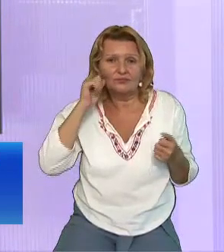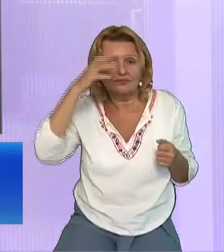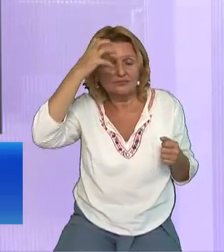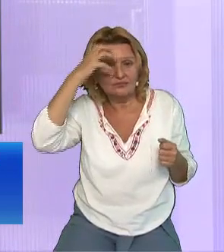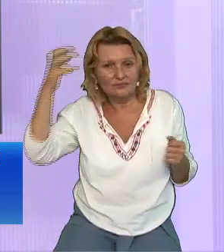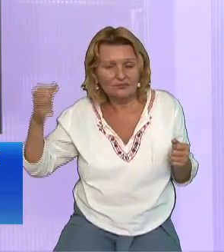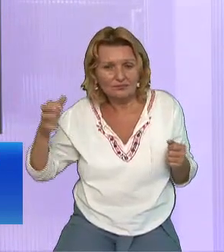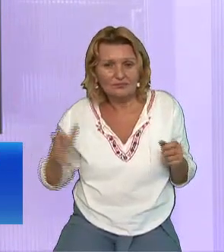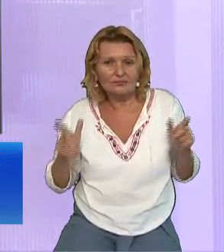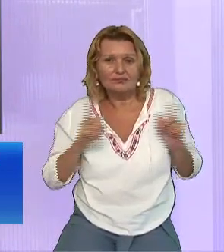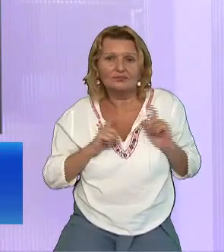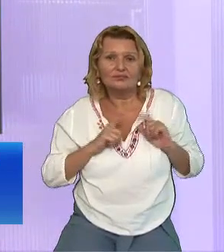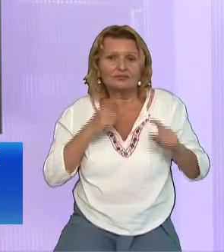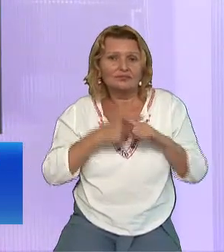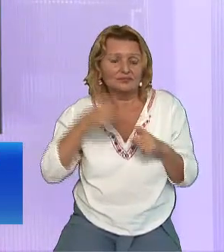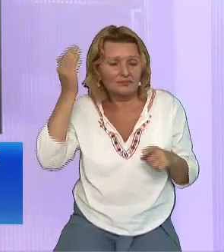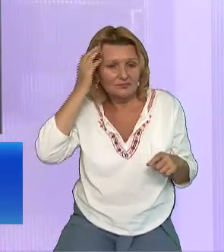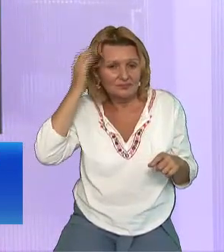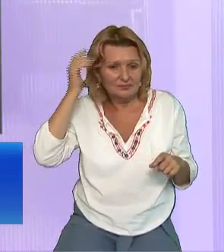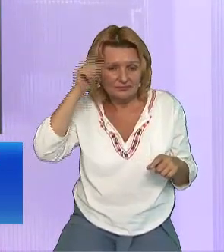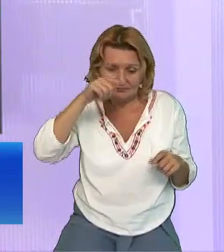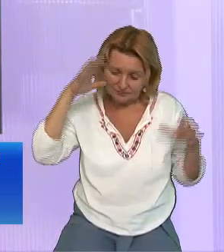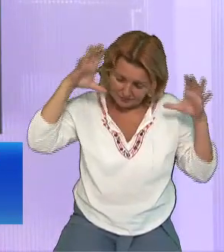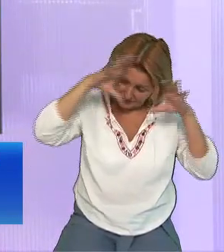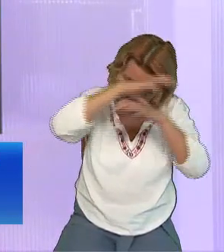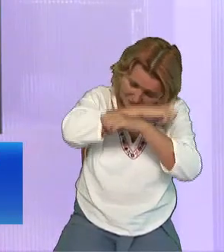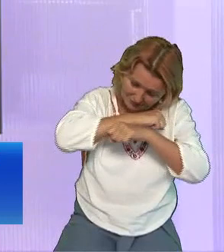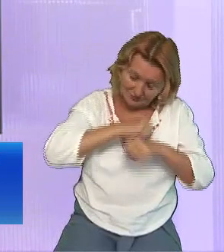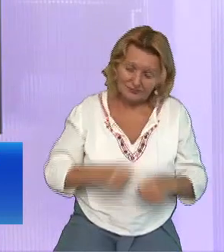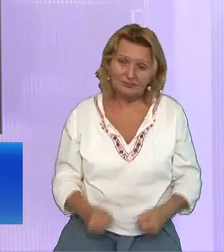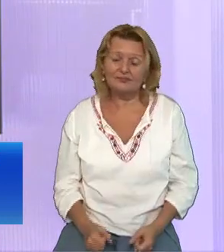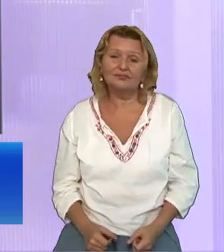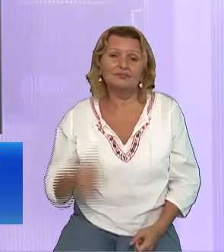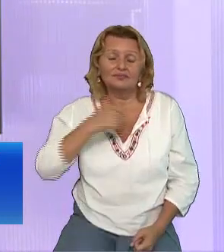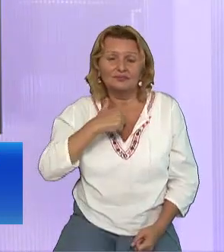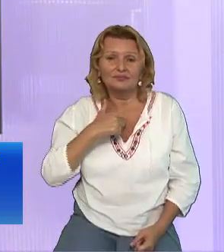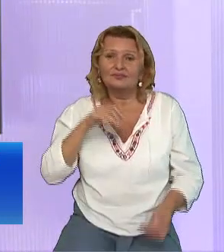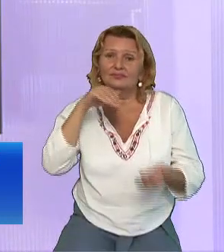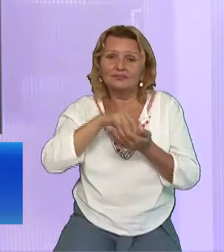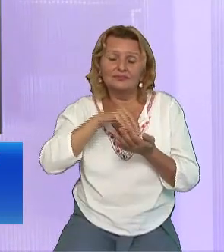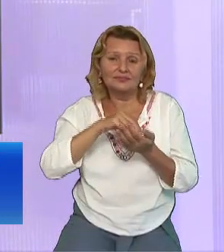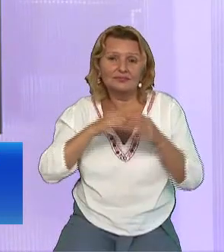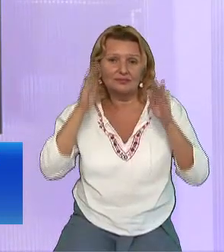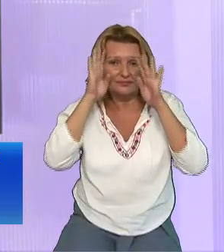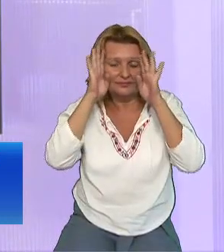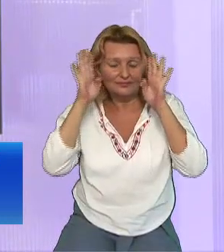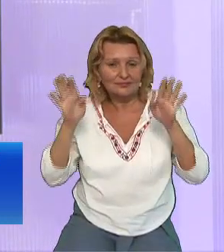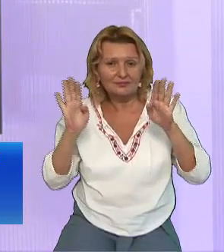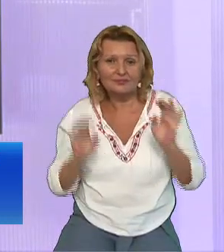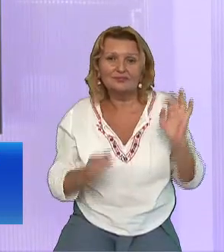oameni Ci trebuie să ne legăm direct de Domnul Iisus Hristos Știți ce se întâmplă în acest moment